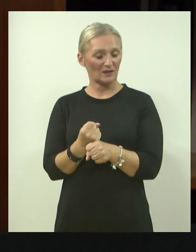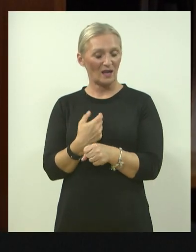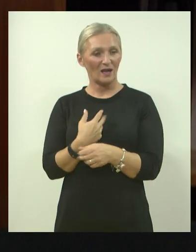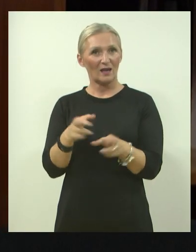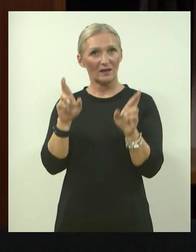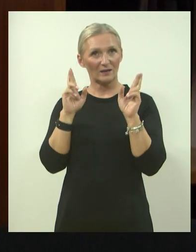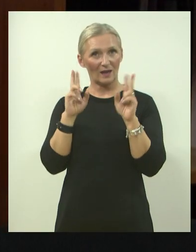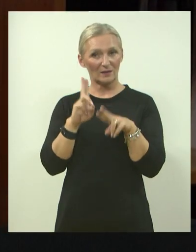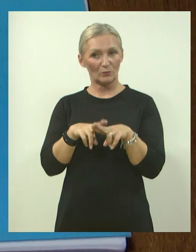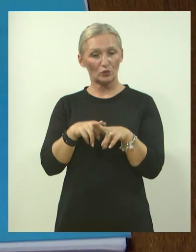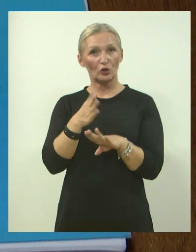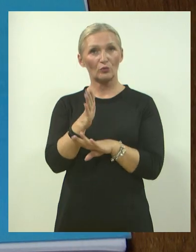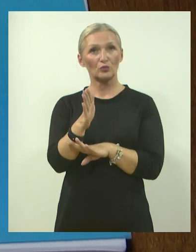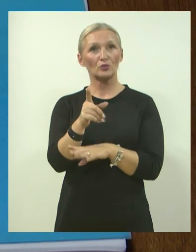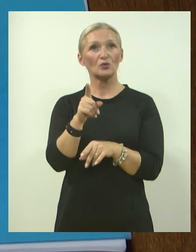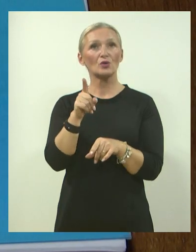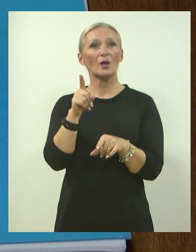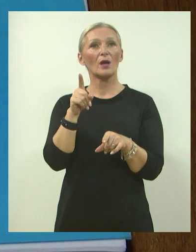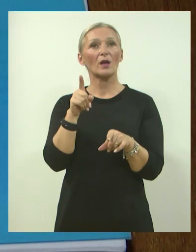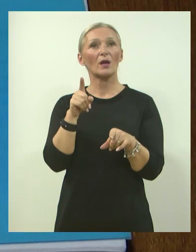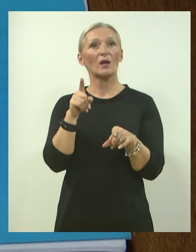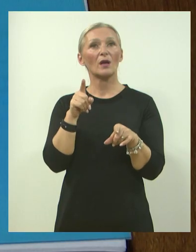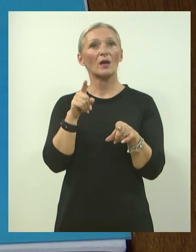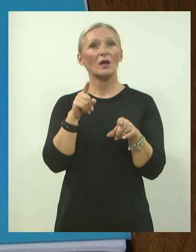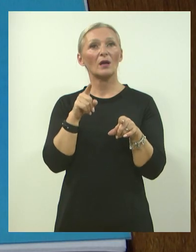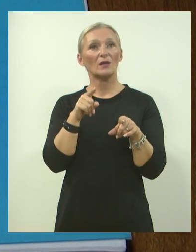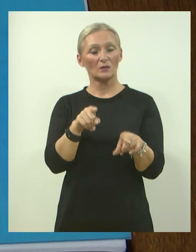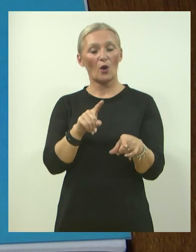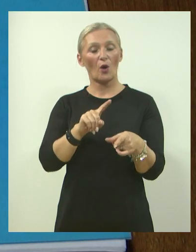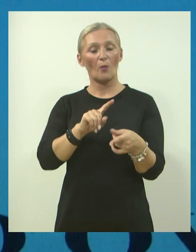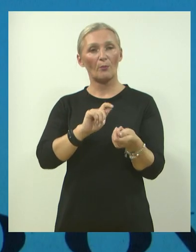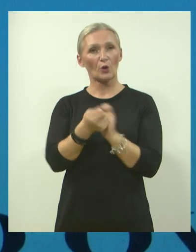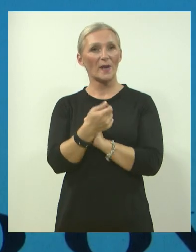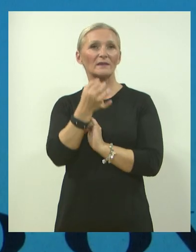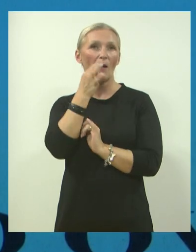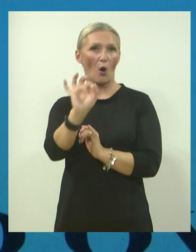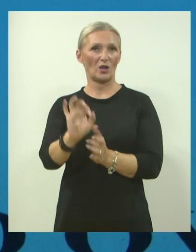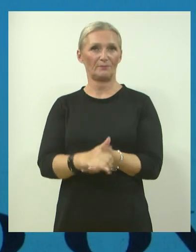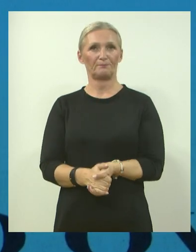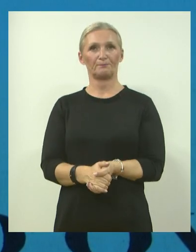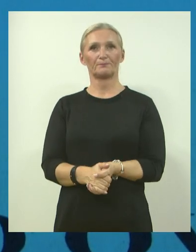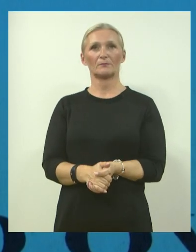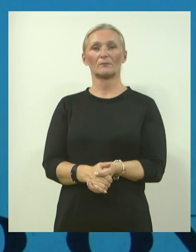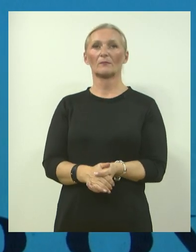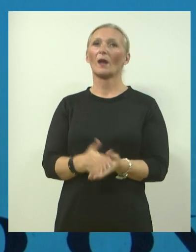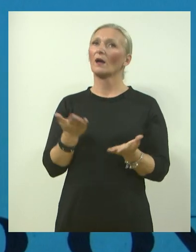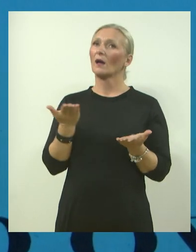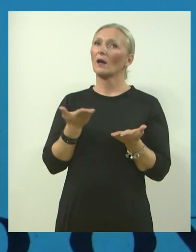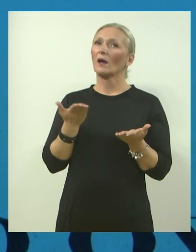se da će se u bliskoj budućnosti stvari promijeniti na bolje. Što je sa